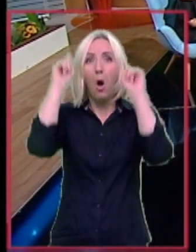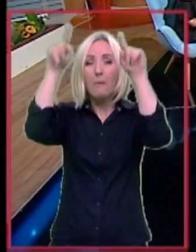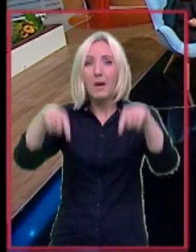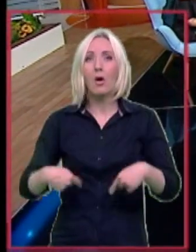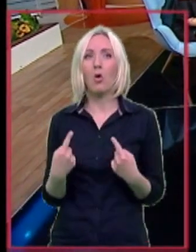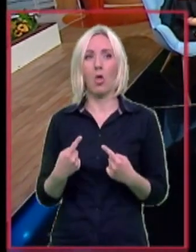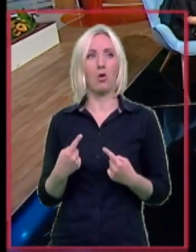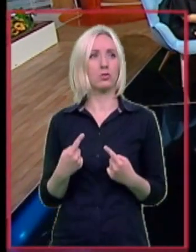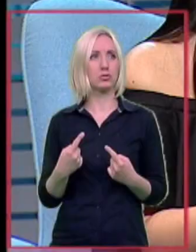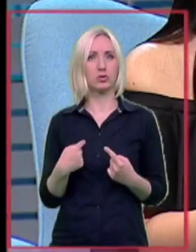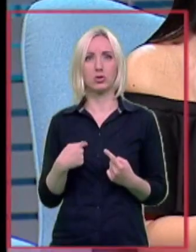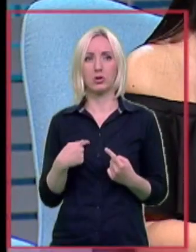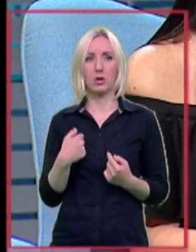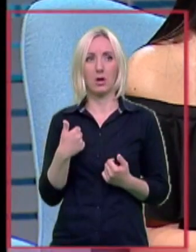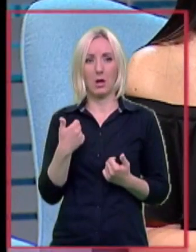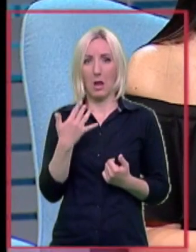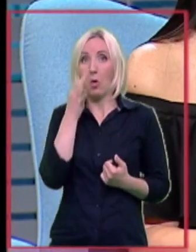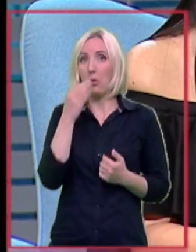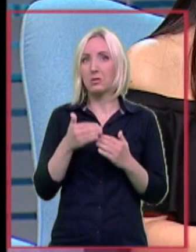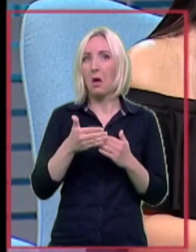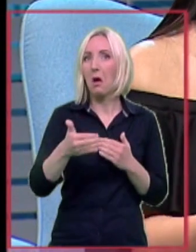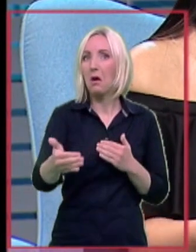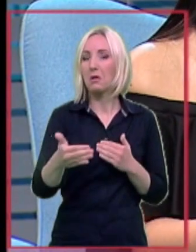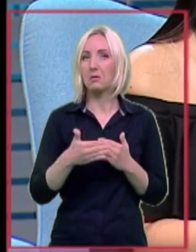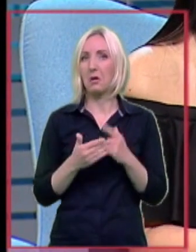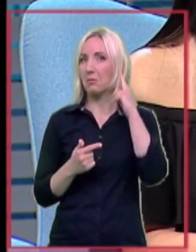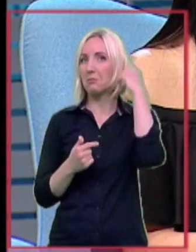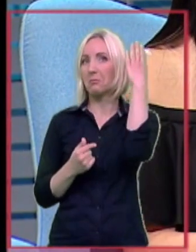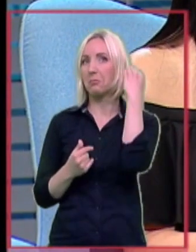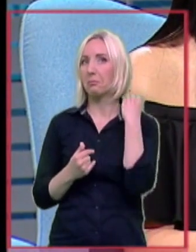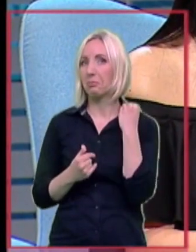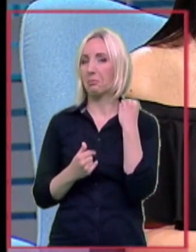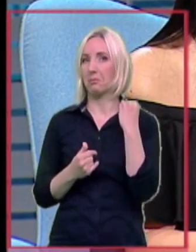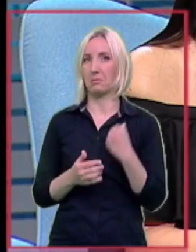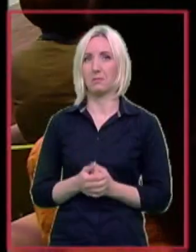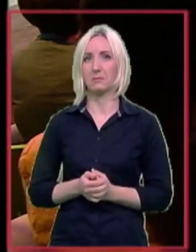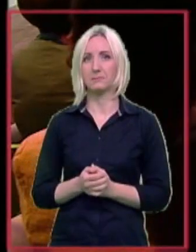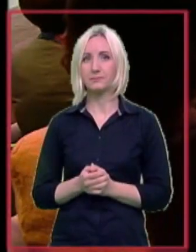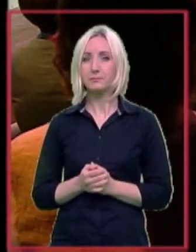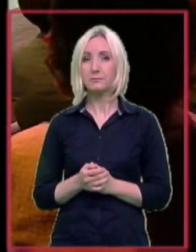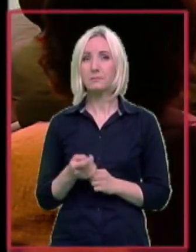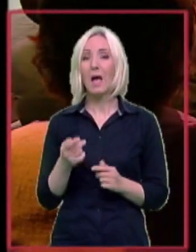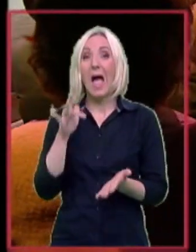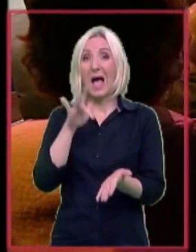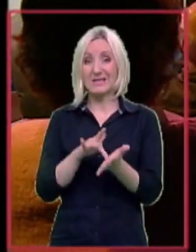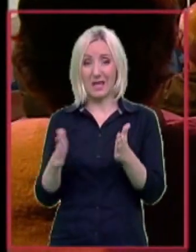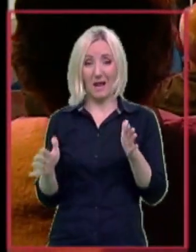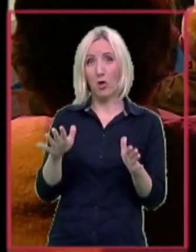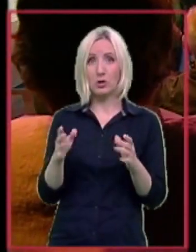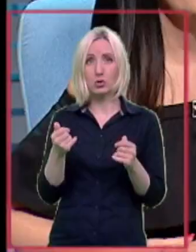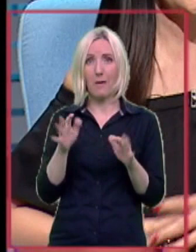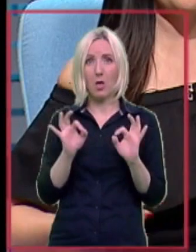postala ili u tih par dana da jednostavno je došlo do oštećenja sluha. Kako se centar za ravnotežu